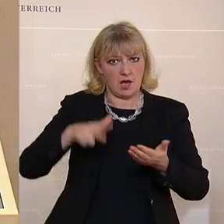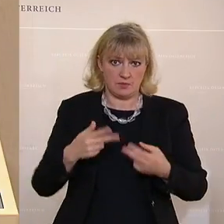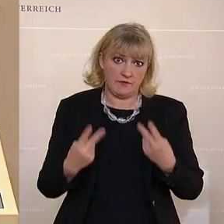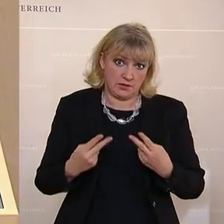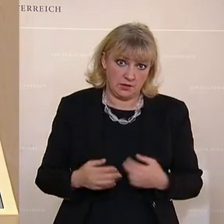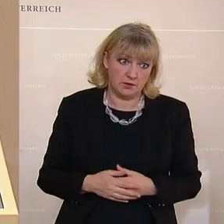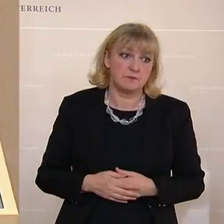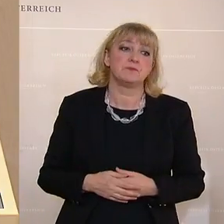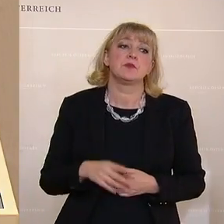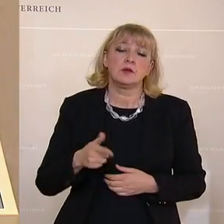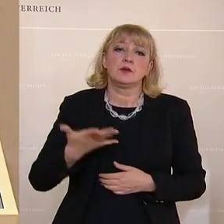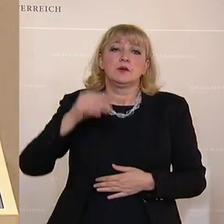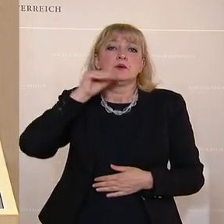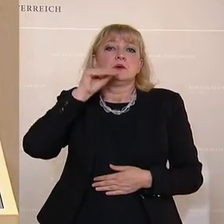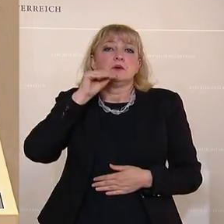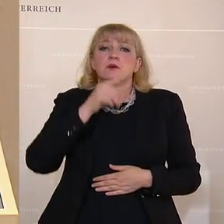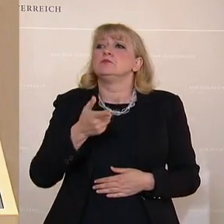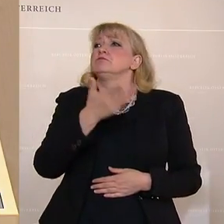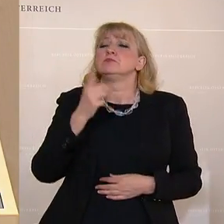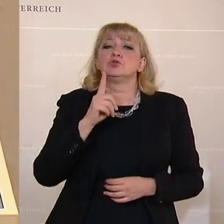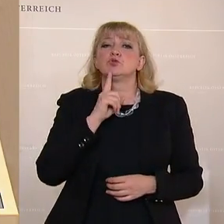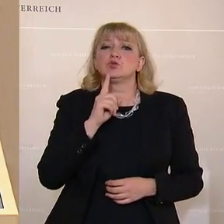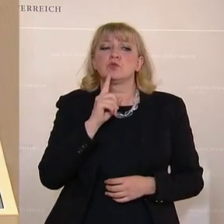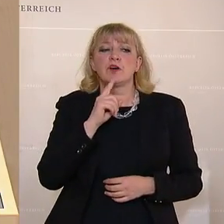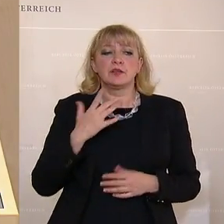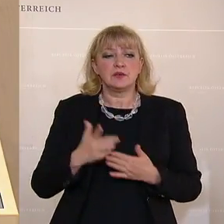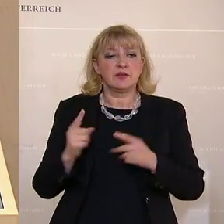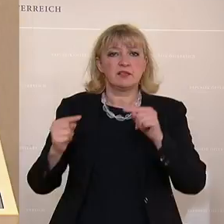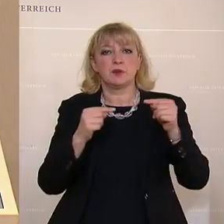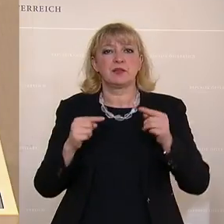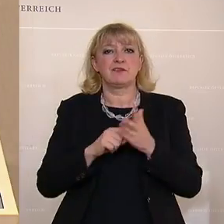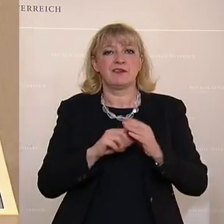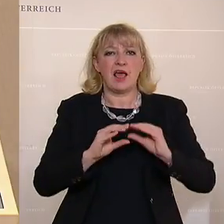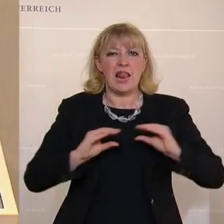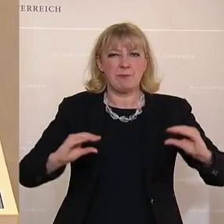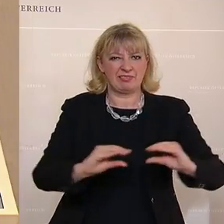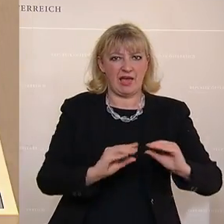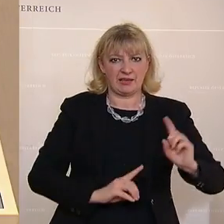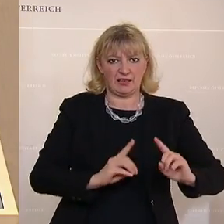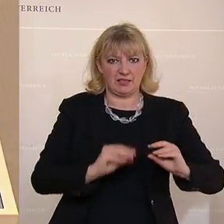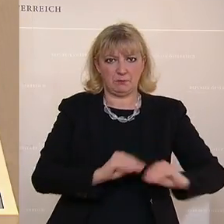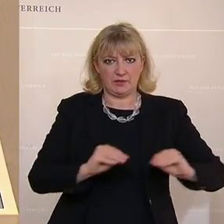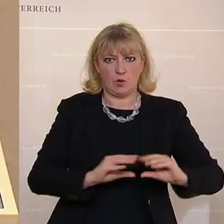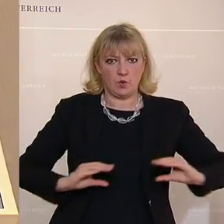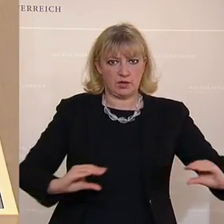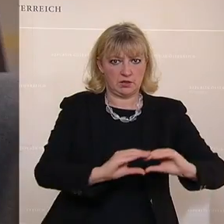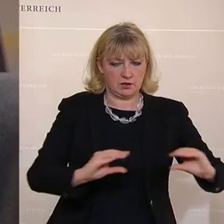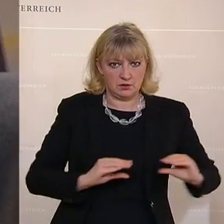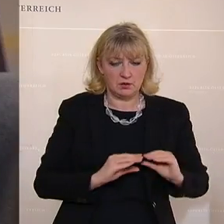Und wenn hier moniert wird, viel zu wenig vielleicht die Debatte sich heute um die Elementarpädagogik gedreht hat,